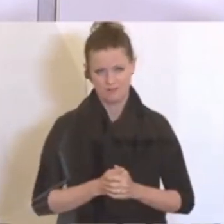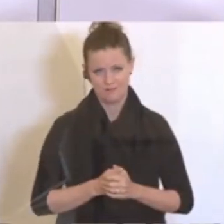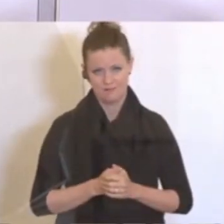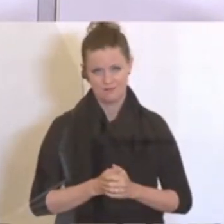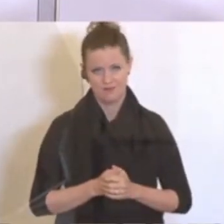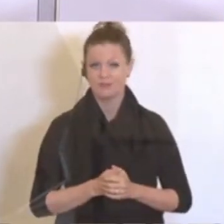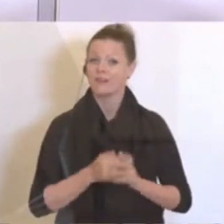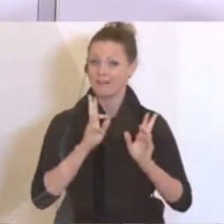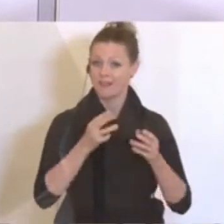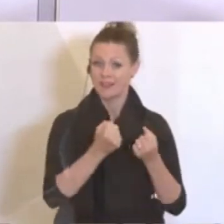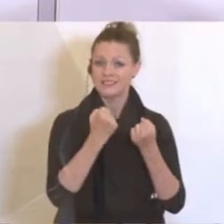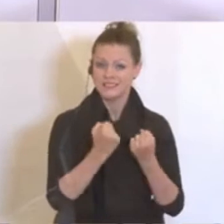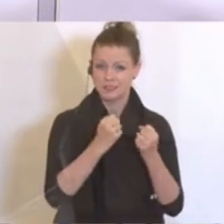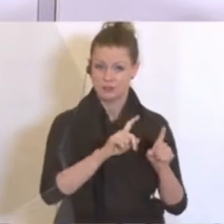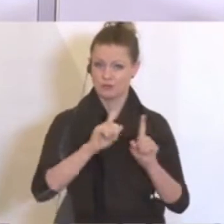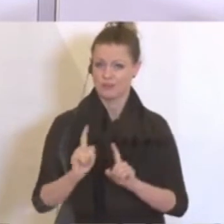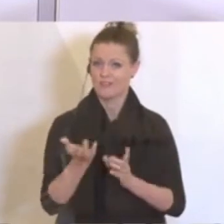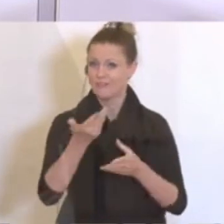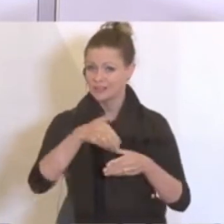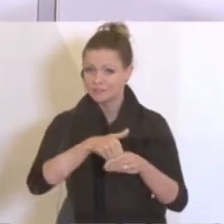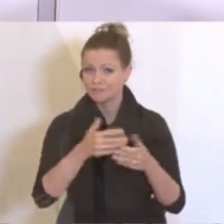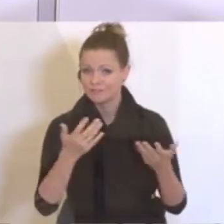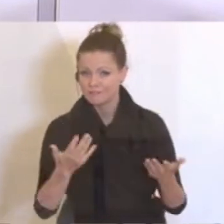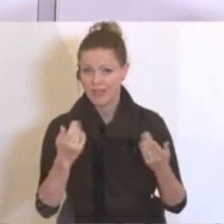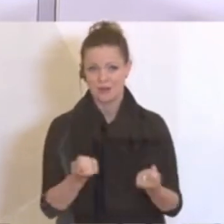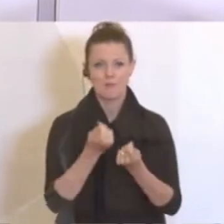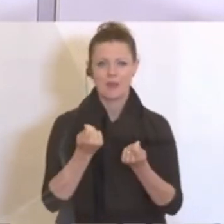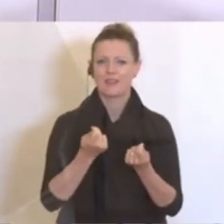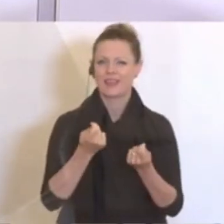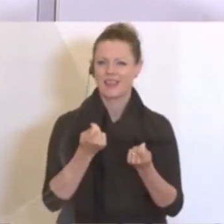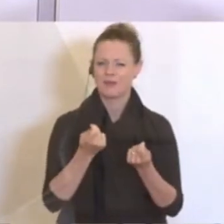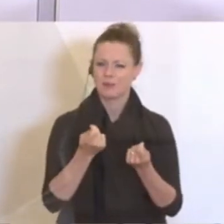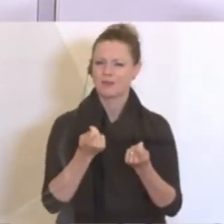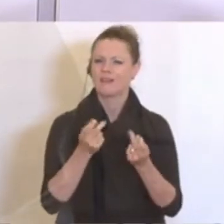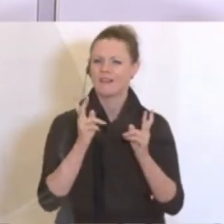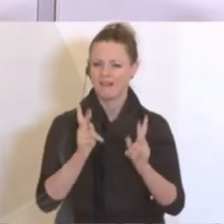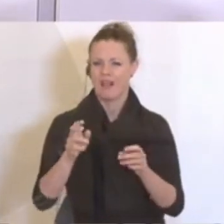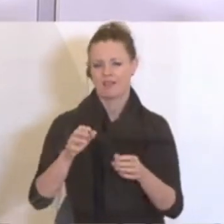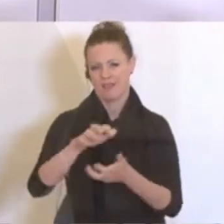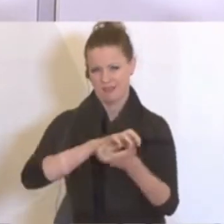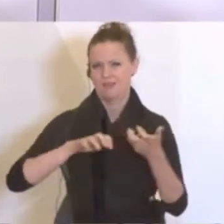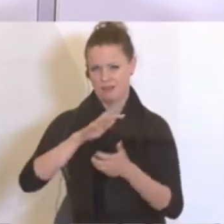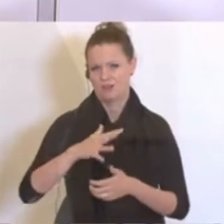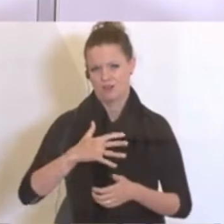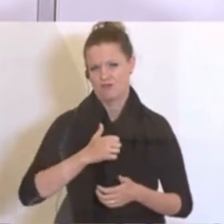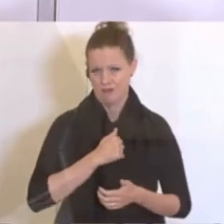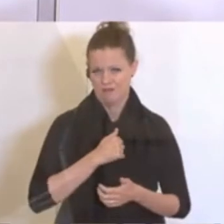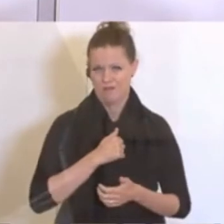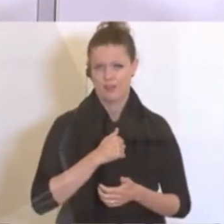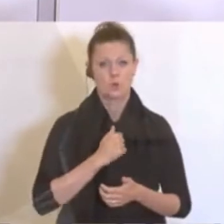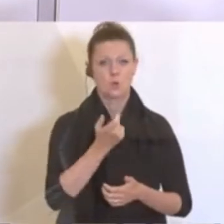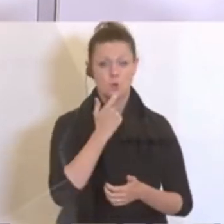sicherzustellen, dass diese Betriebe möglichst gut durch die Krise kommen, um den Konsum